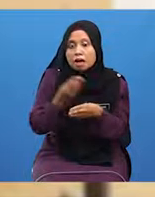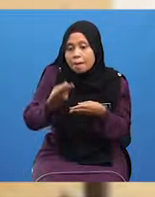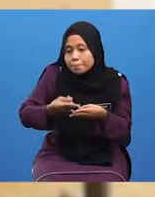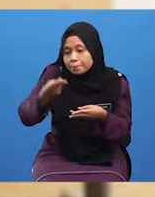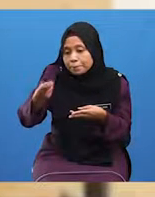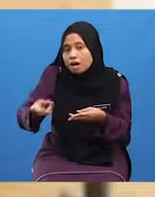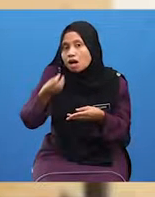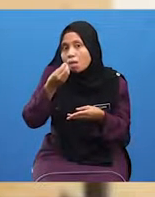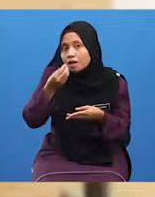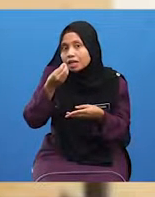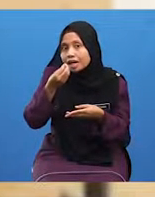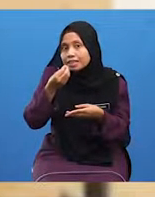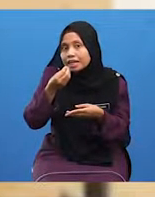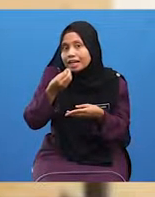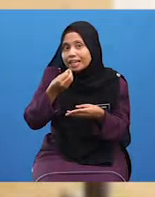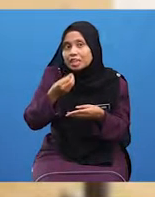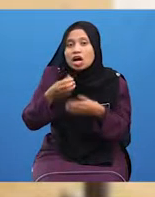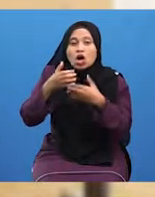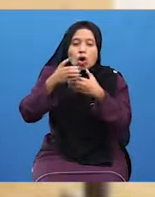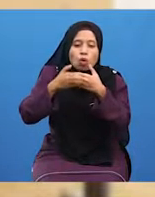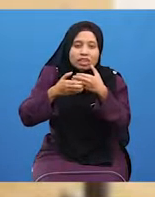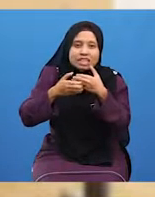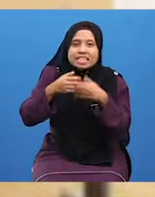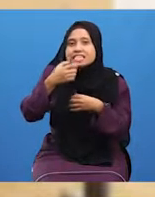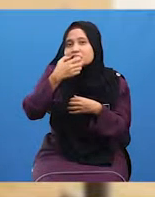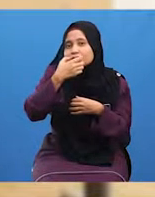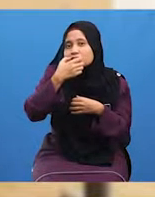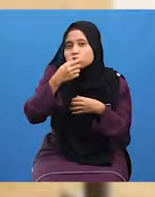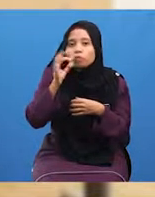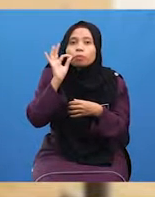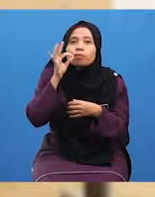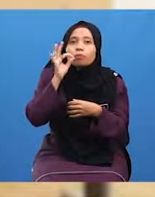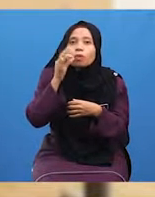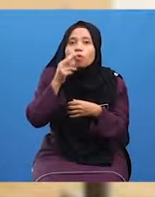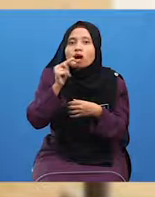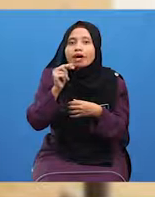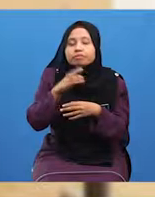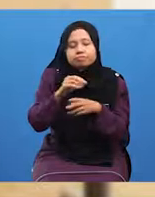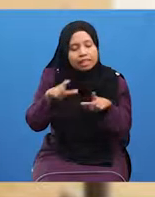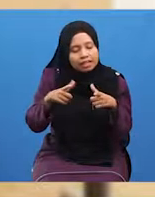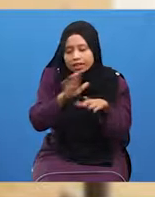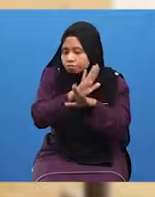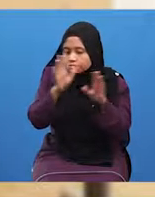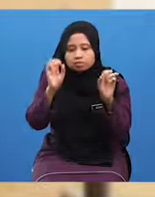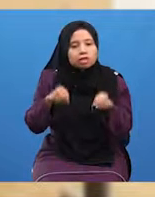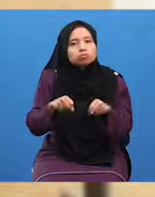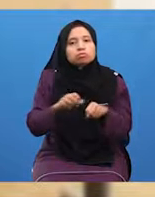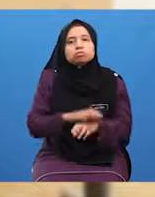makanan Seperti Roti Biskut Buah-buahan Dan sebagainya